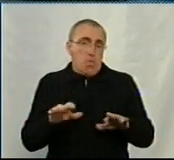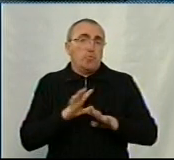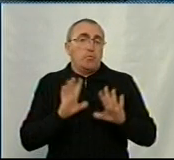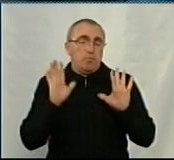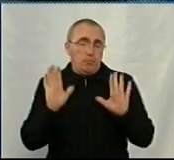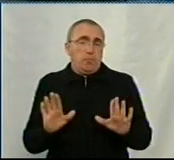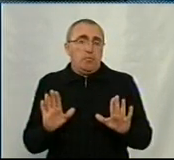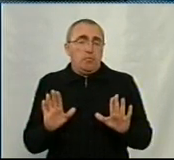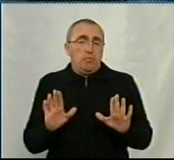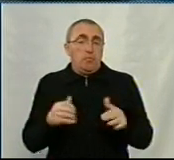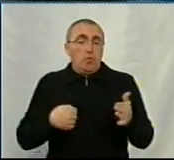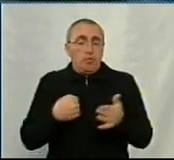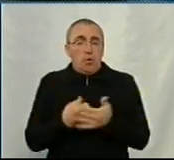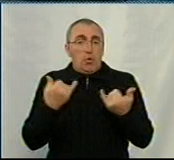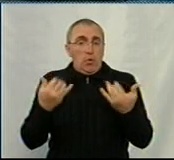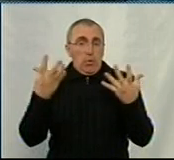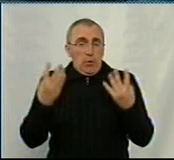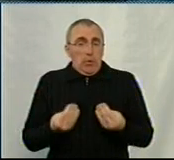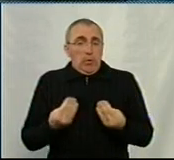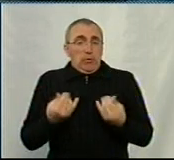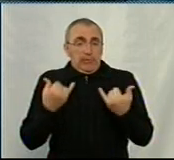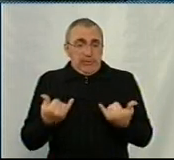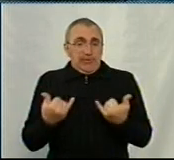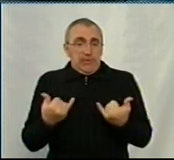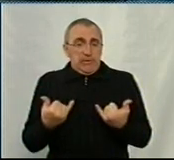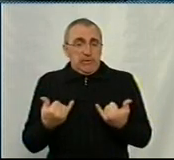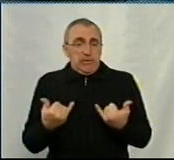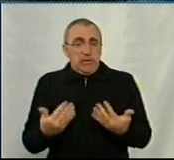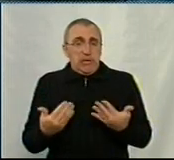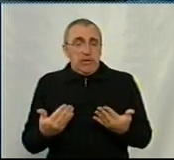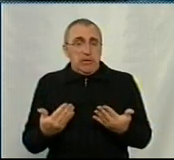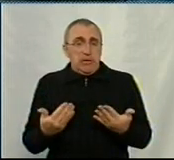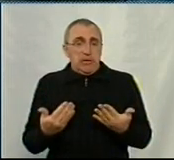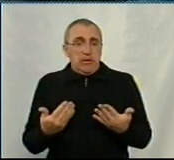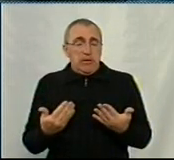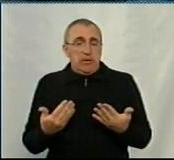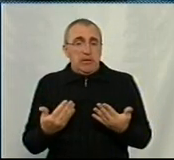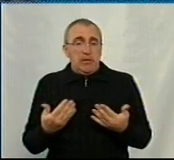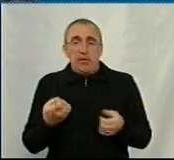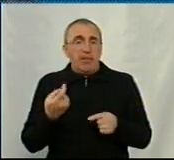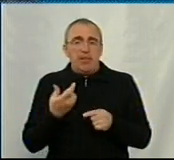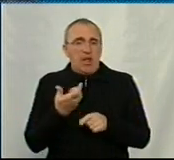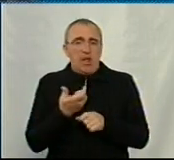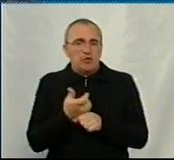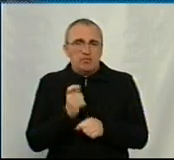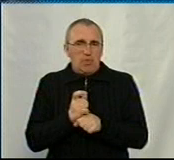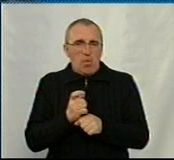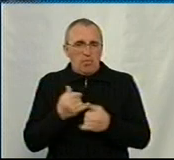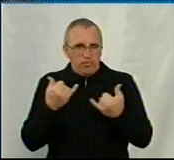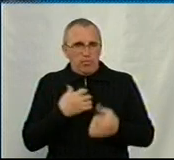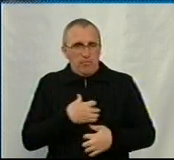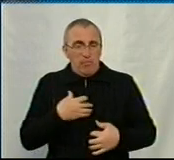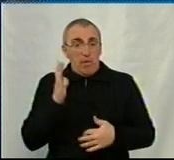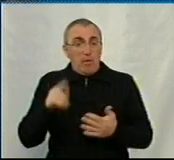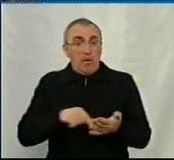Але на сьогоднішній на зараз це, може, так і не зовсім актуально. Але якщо в нас в